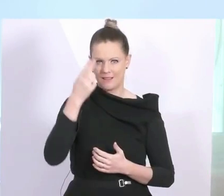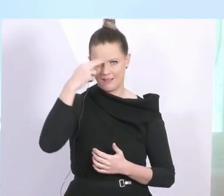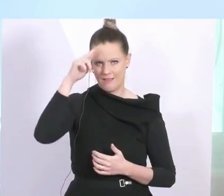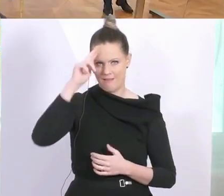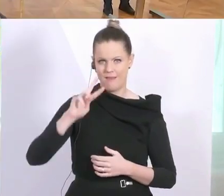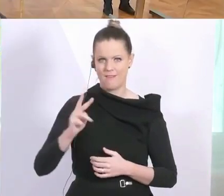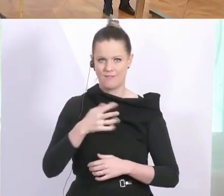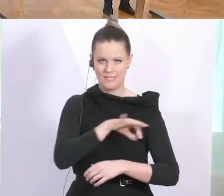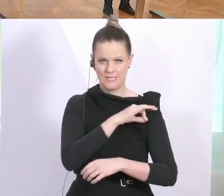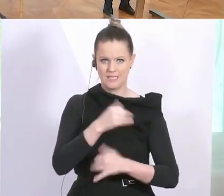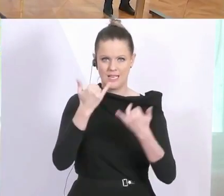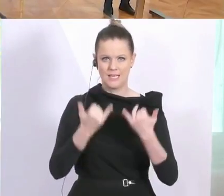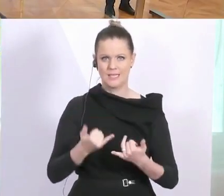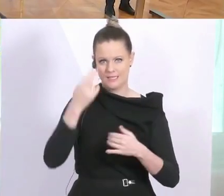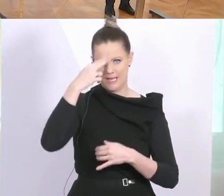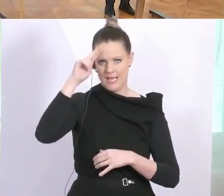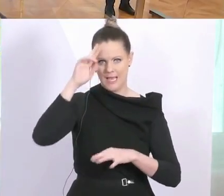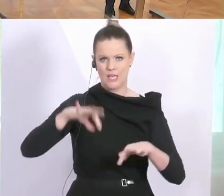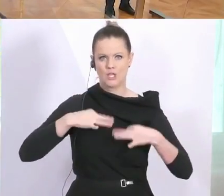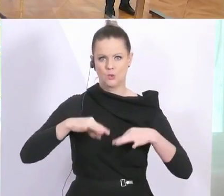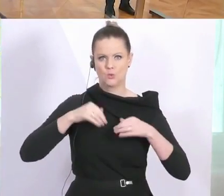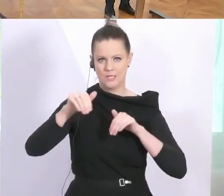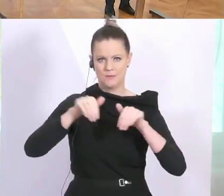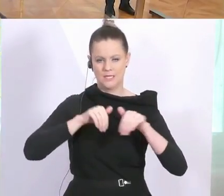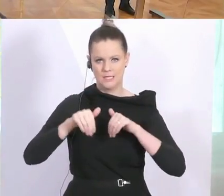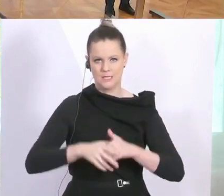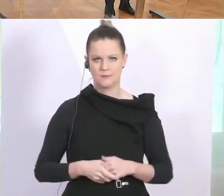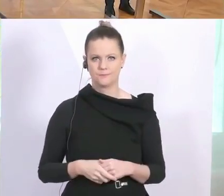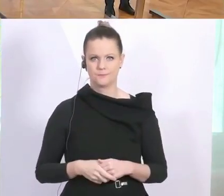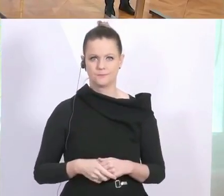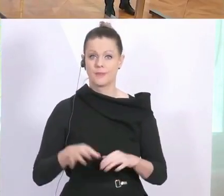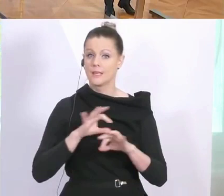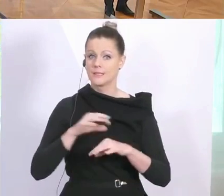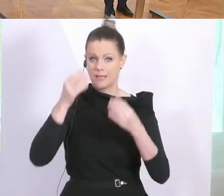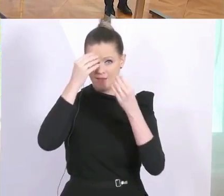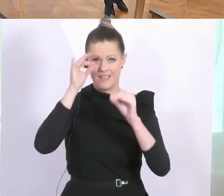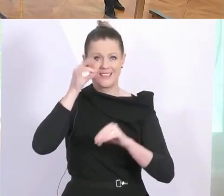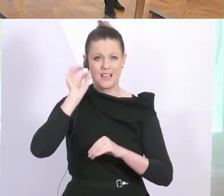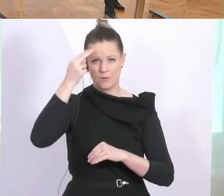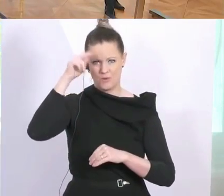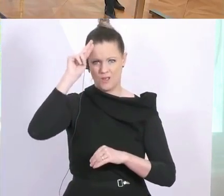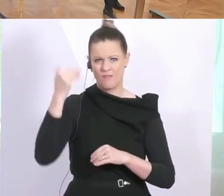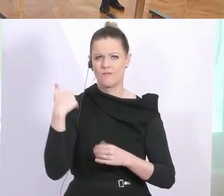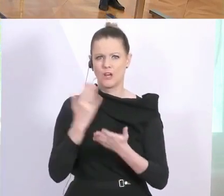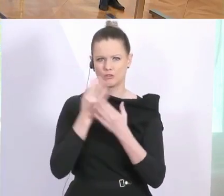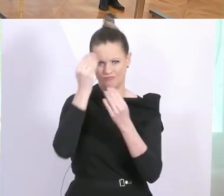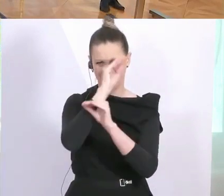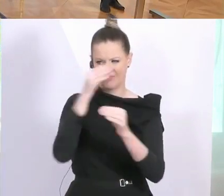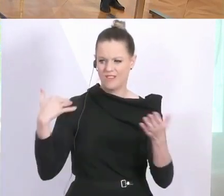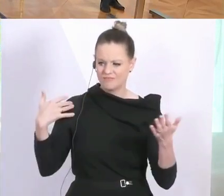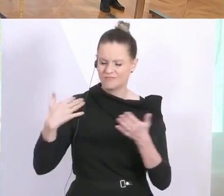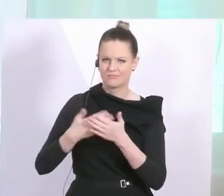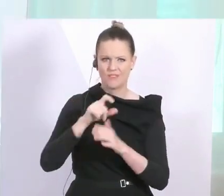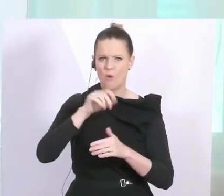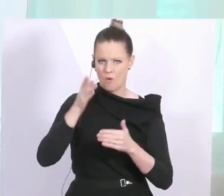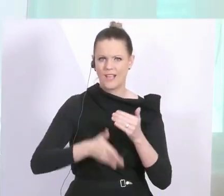Gesundheitsminister, bitte sehr. Ja, meine sehr verehrten Damen und Herren. Es wurde bereits gesagt, wir haben uns am Wochenende sehr, sehr intensiv mit den Entwicklungen, mit